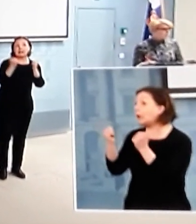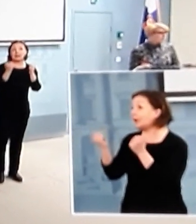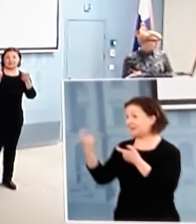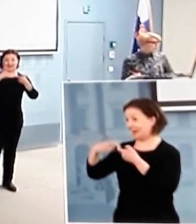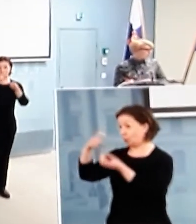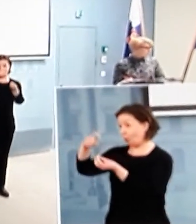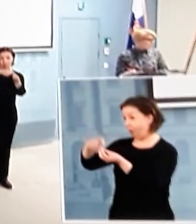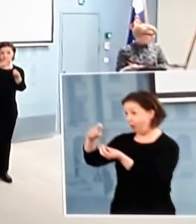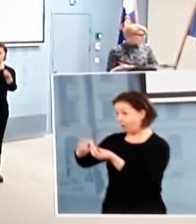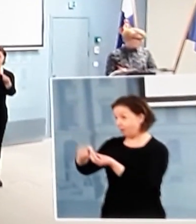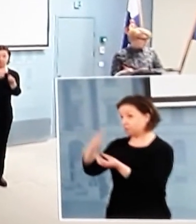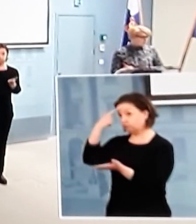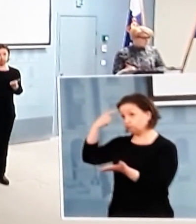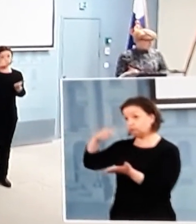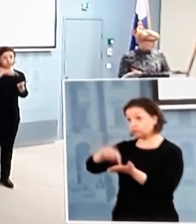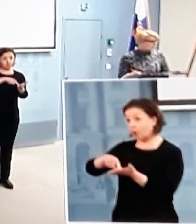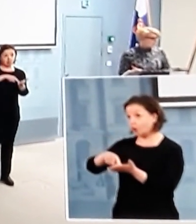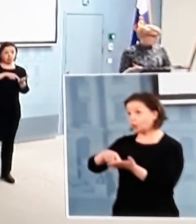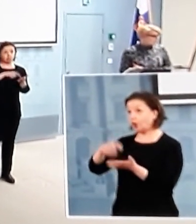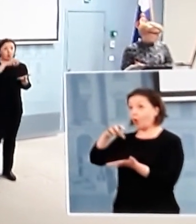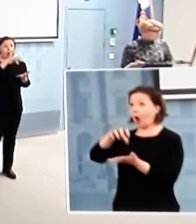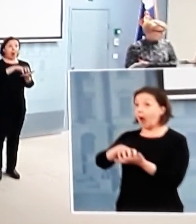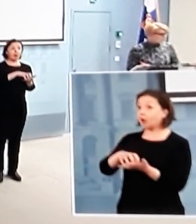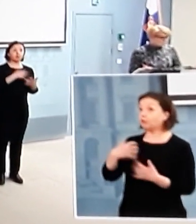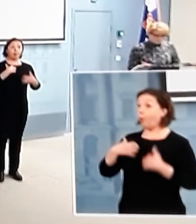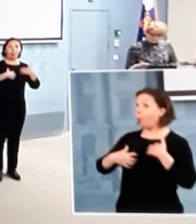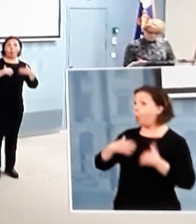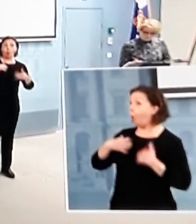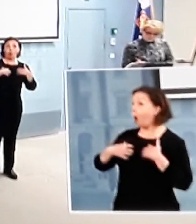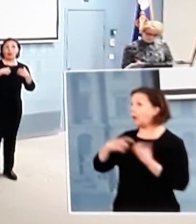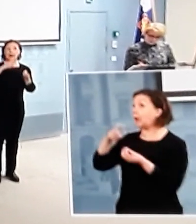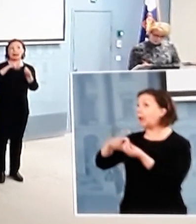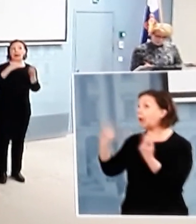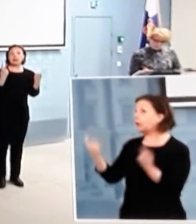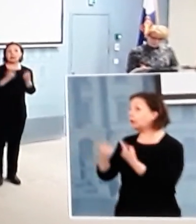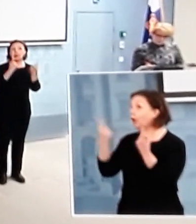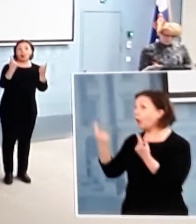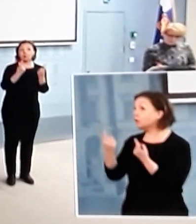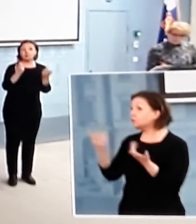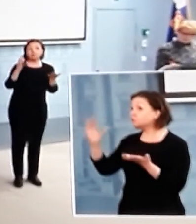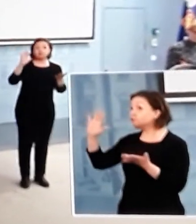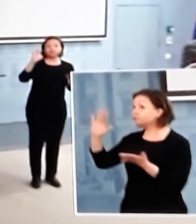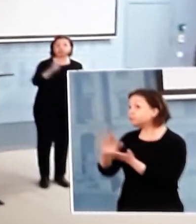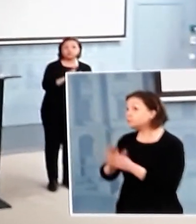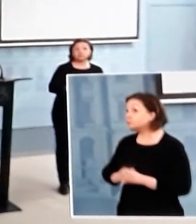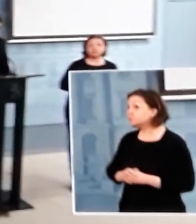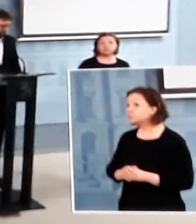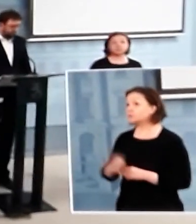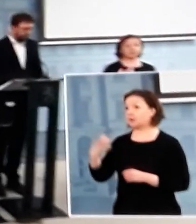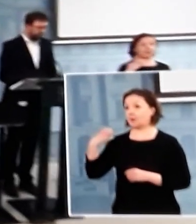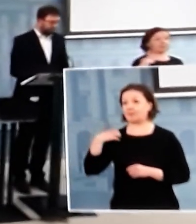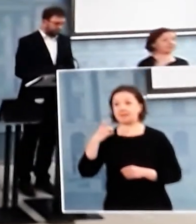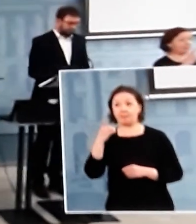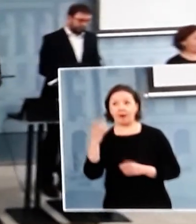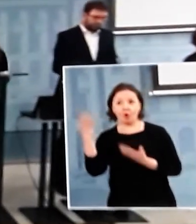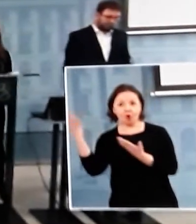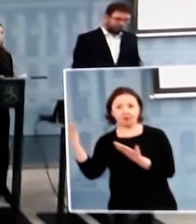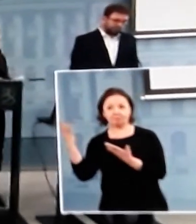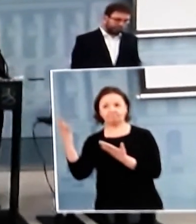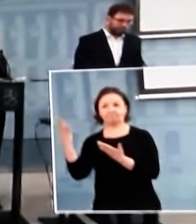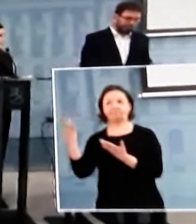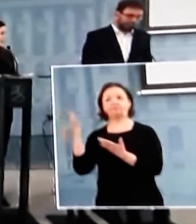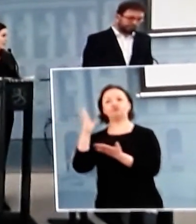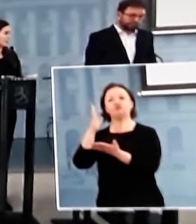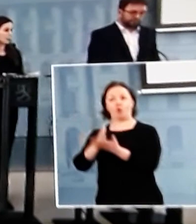osalta, niin tarkoittaako se sitä, että hallitus on huolissaan lääkkeiden riittävyydestä? Kiitos. Ministeri Pekonen on varmasti paras